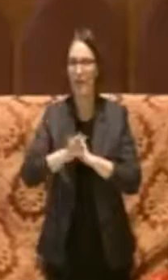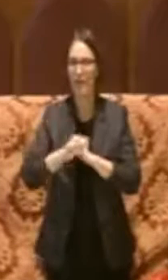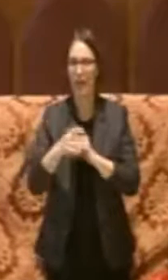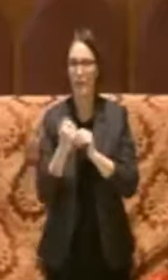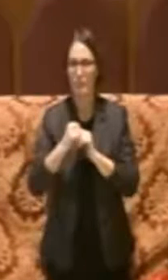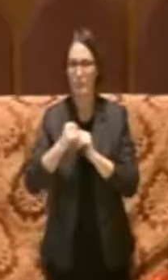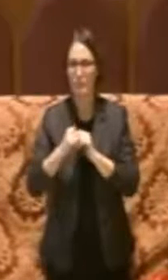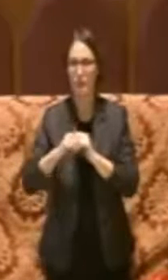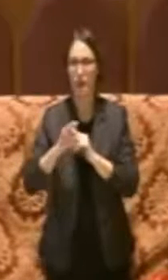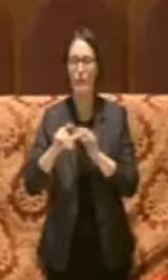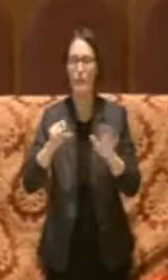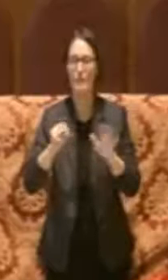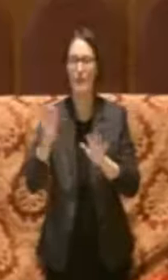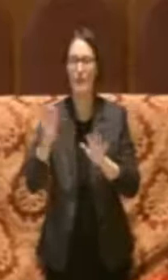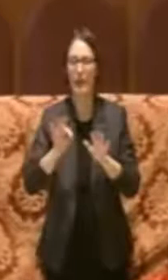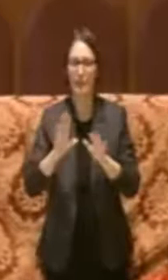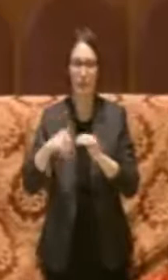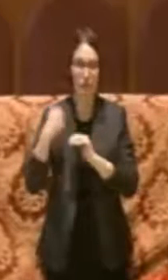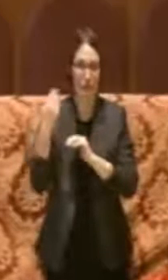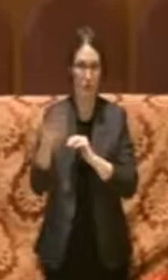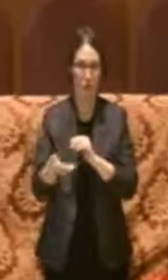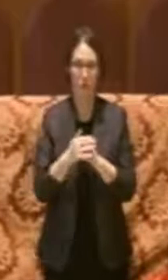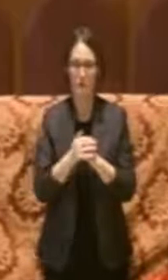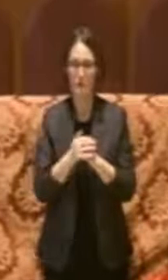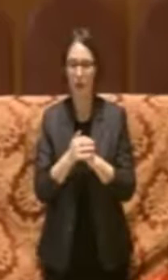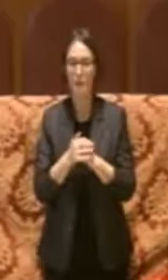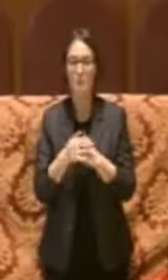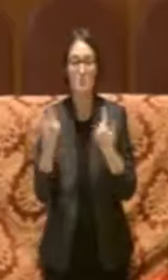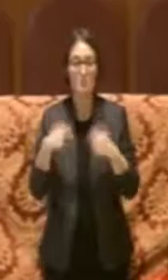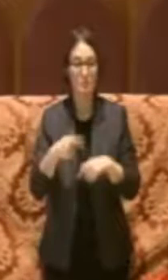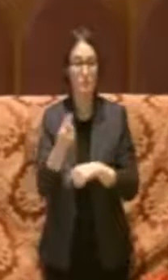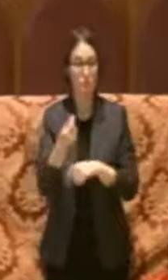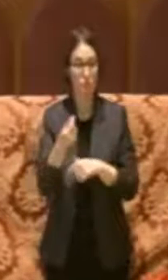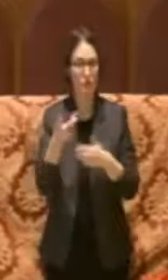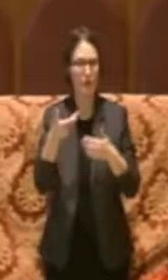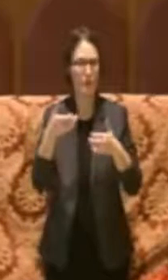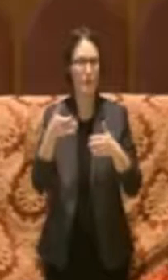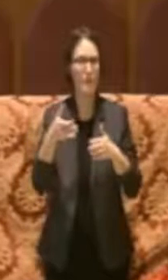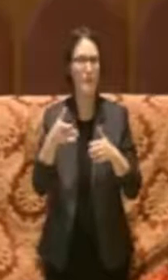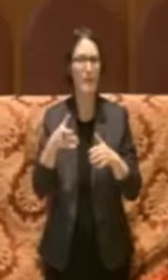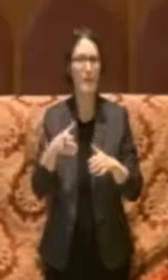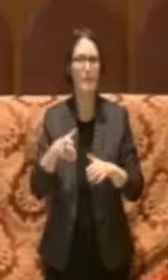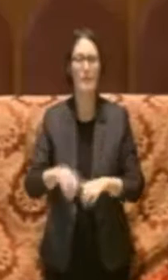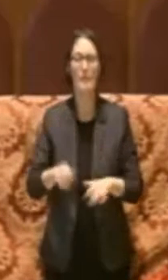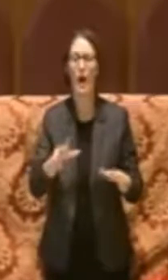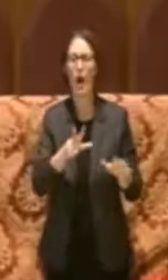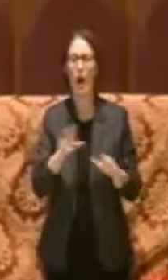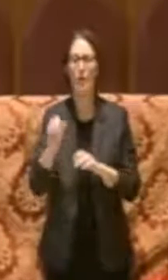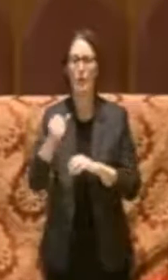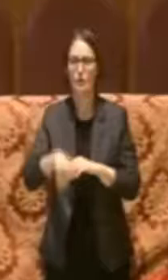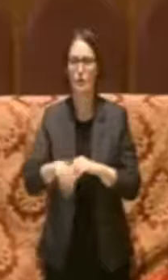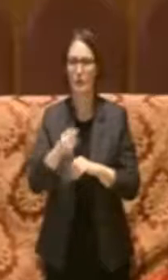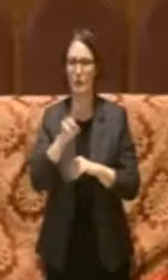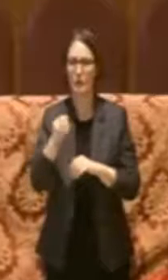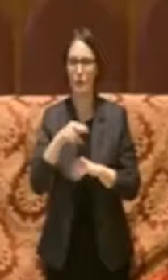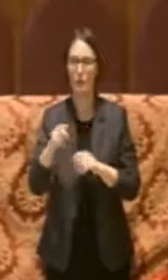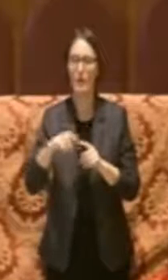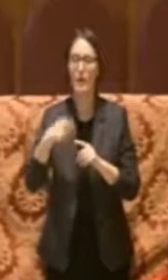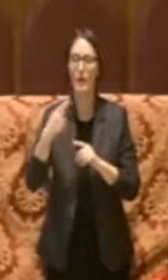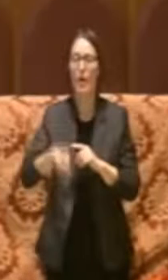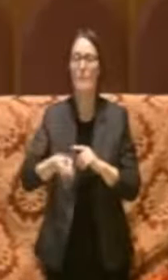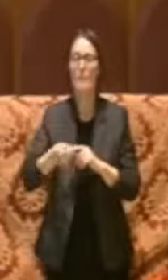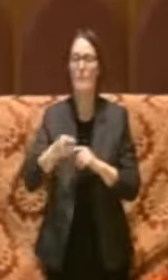70%. Questa cifra si è ridotta a 800 mila euro nel 2018 e poi a 500